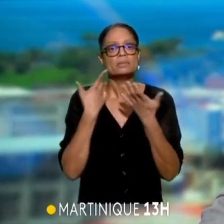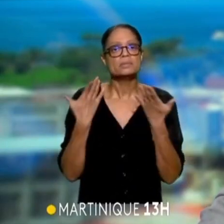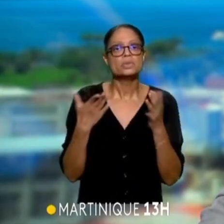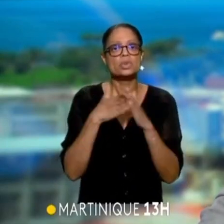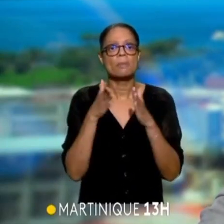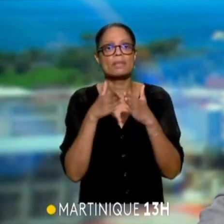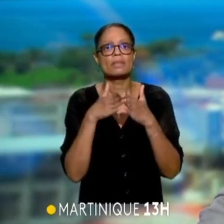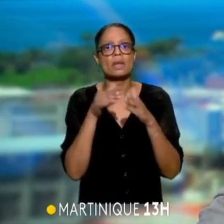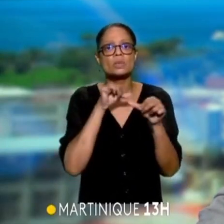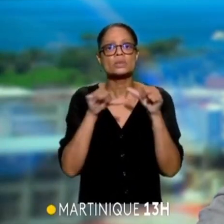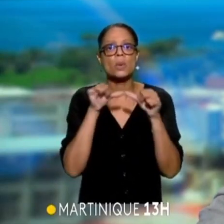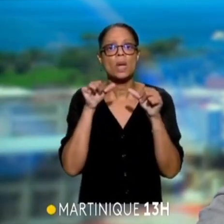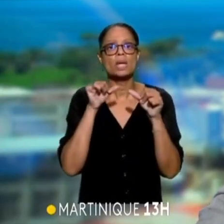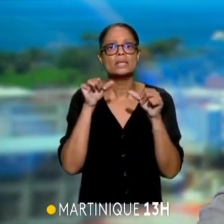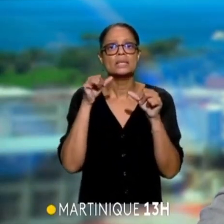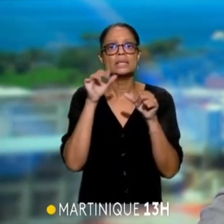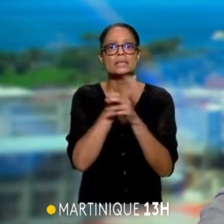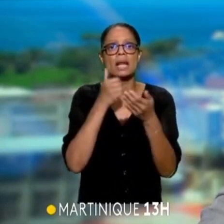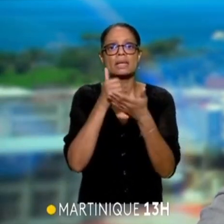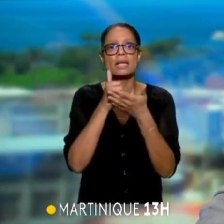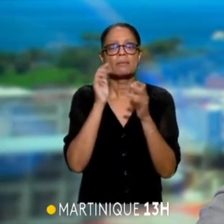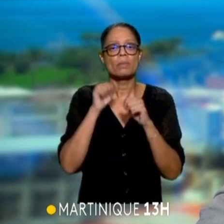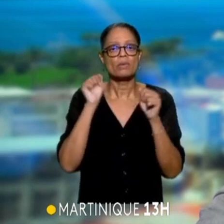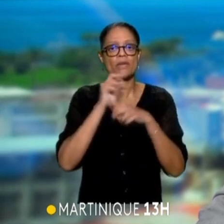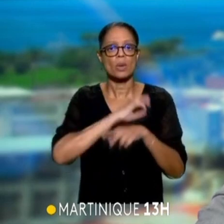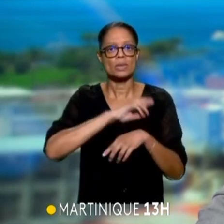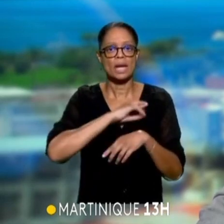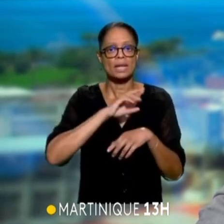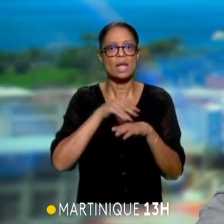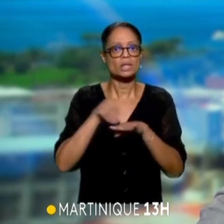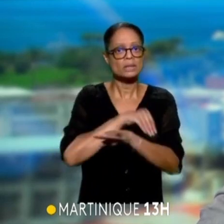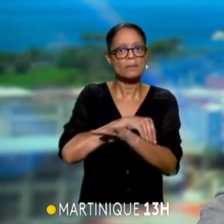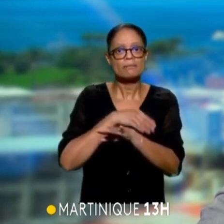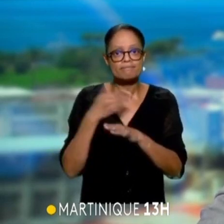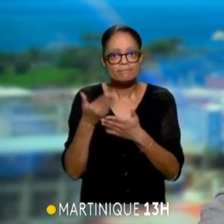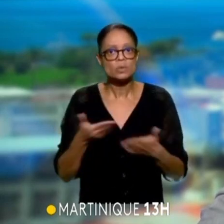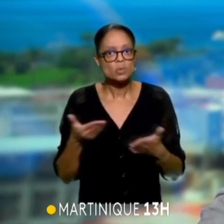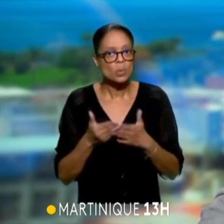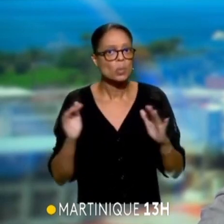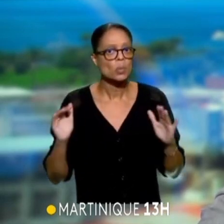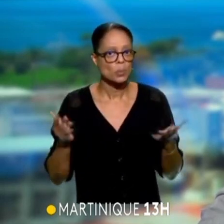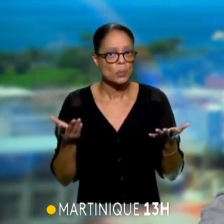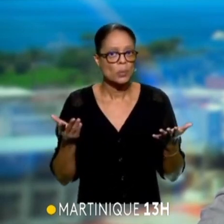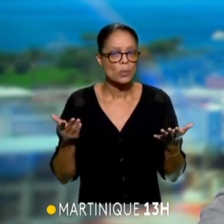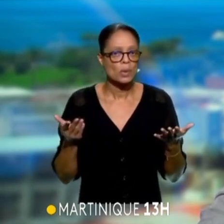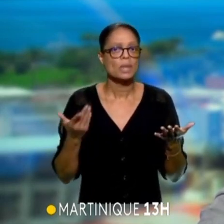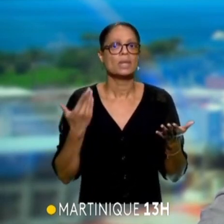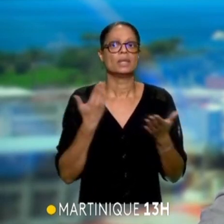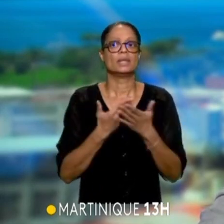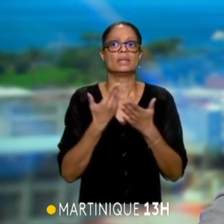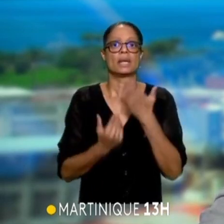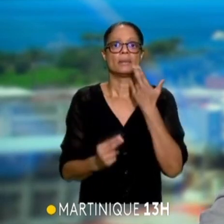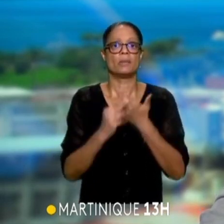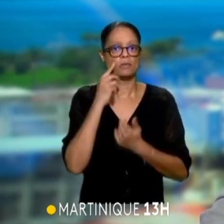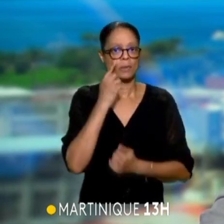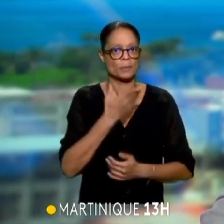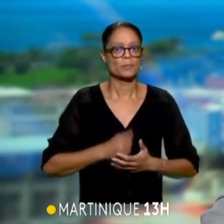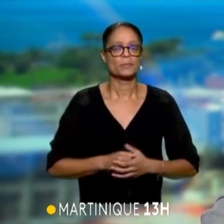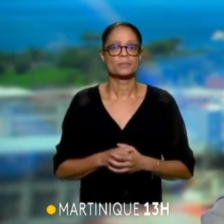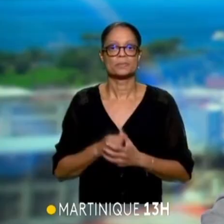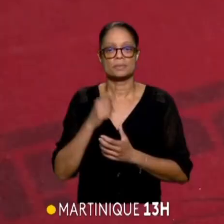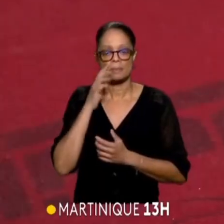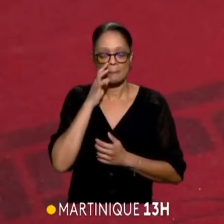conditions les salariés pourront partir en retraite anticipée, comme c le cas aujourd'hui. C'est une question qui se pose et les réponses sont avec Raphaël Ascensio.